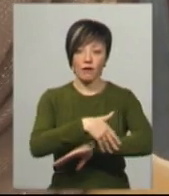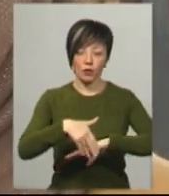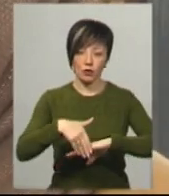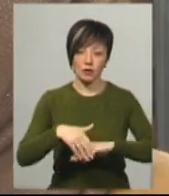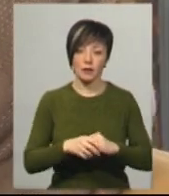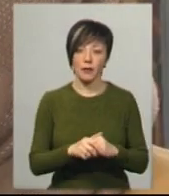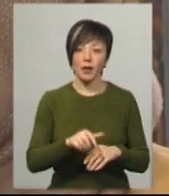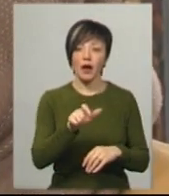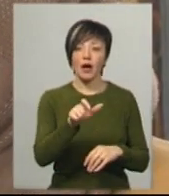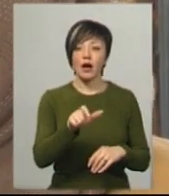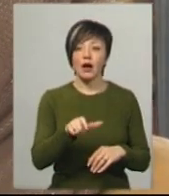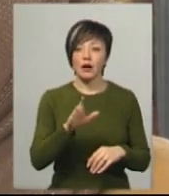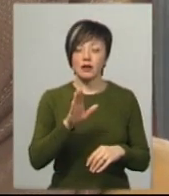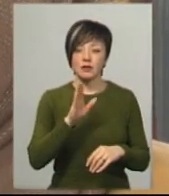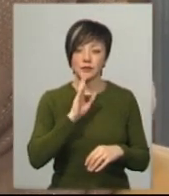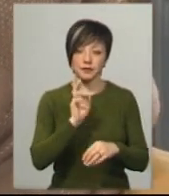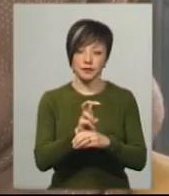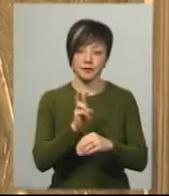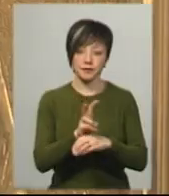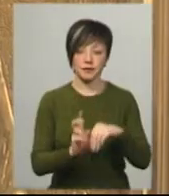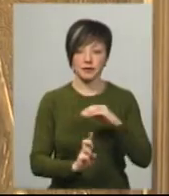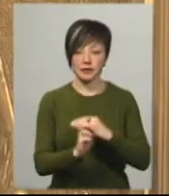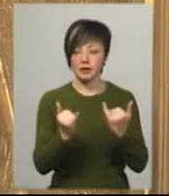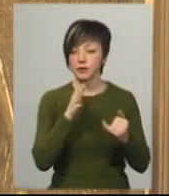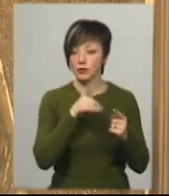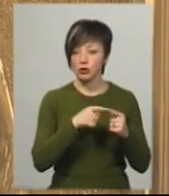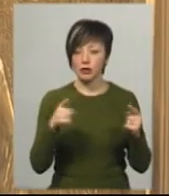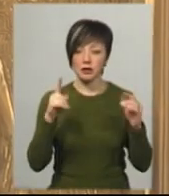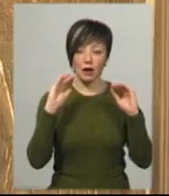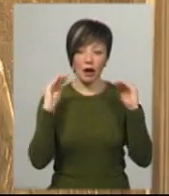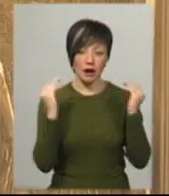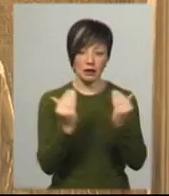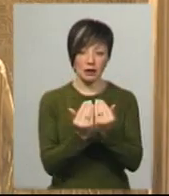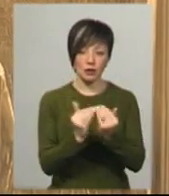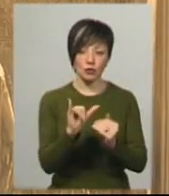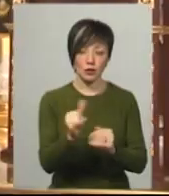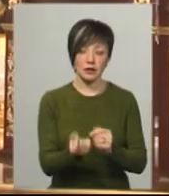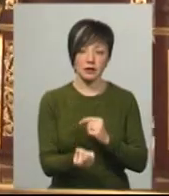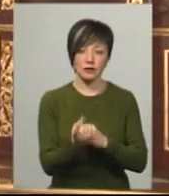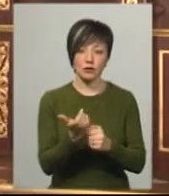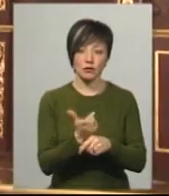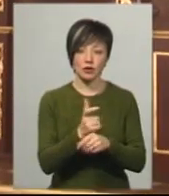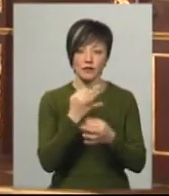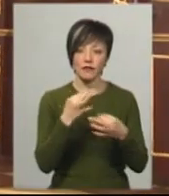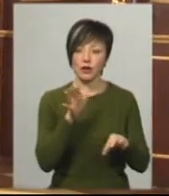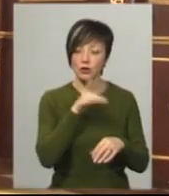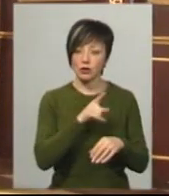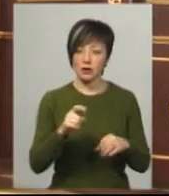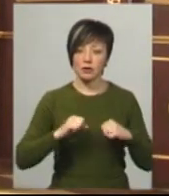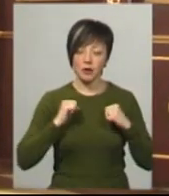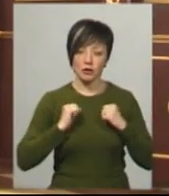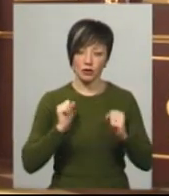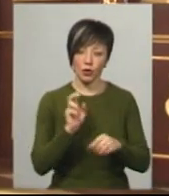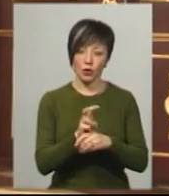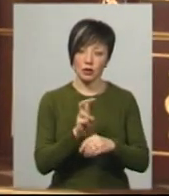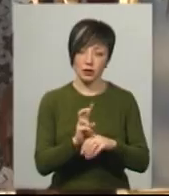Прихожанка храму Людмила Бігус каже, що зараз, під час карантину, коли у неї з'явилось більше вільного часу, намагається частіше